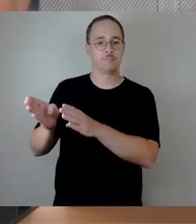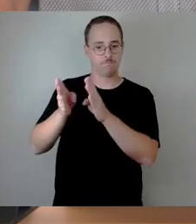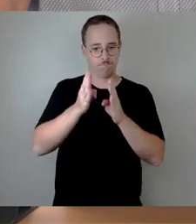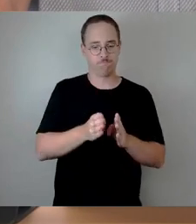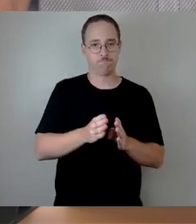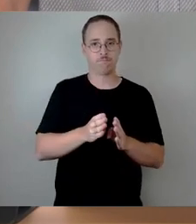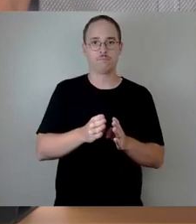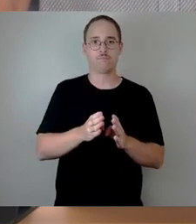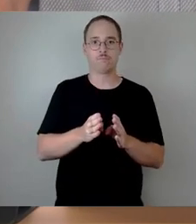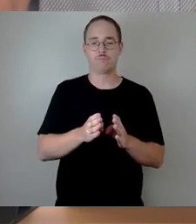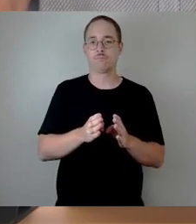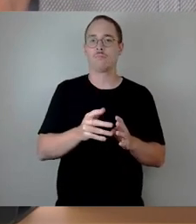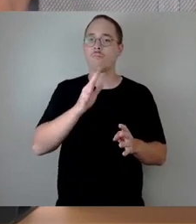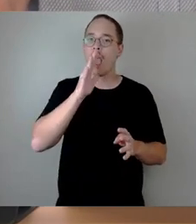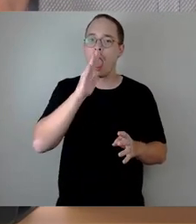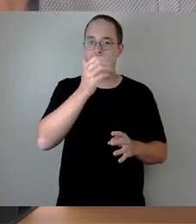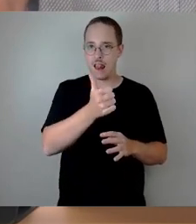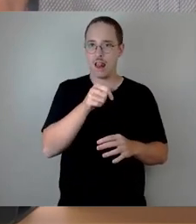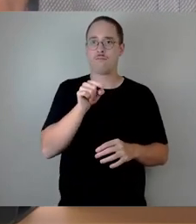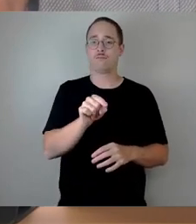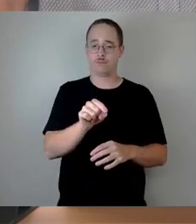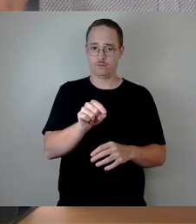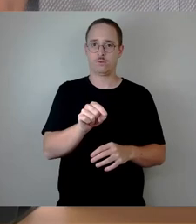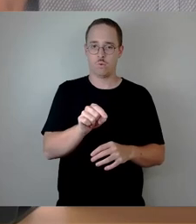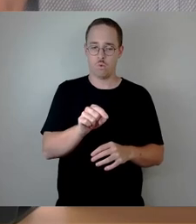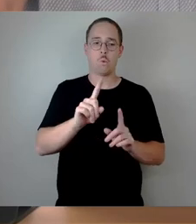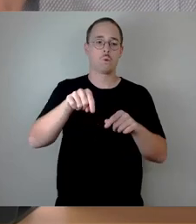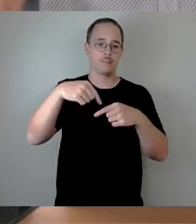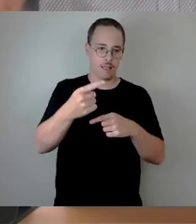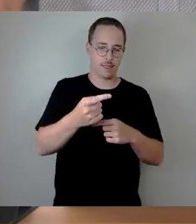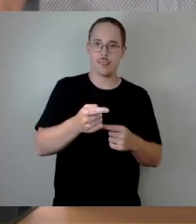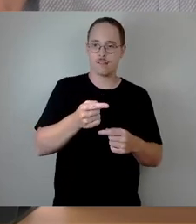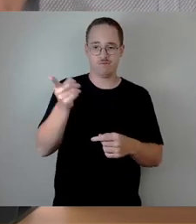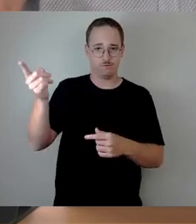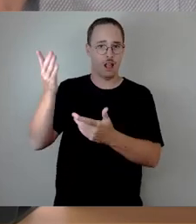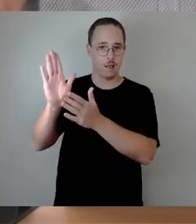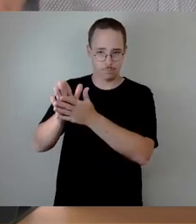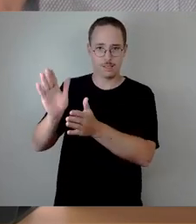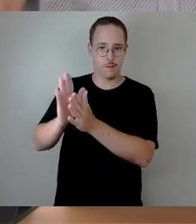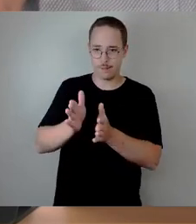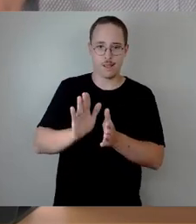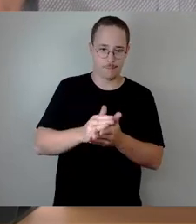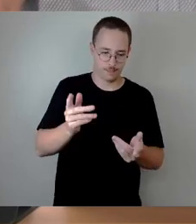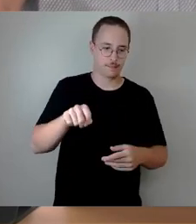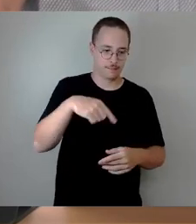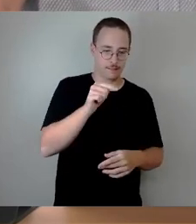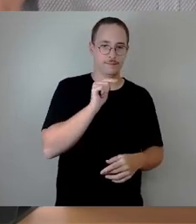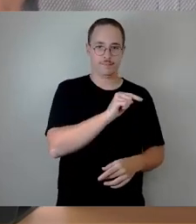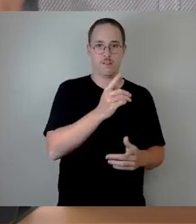der Verwaltungsvorlage und zum Schluss, wenn keines eine Mehrheit gefunden hatte, dann die 12.